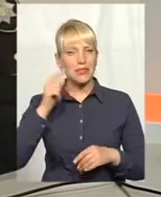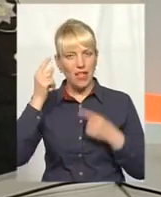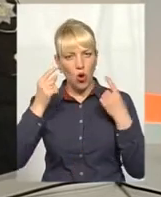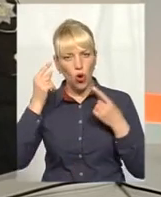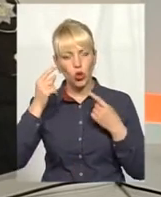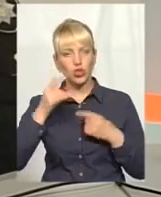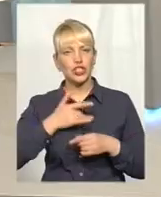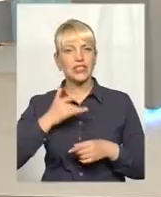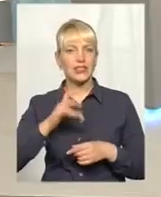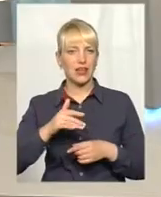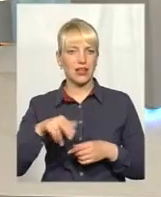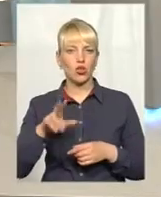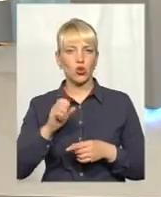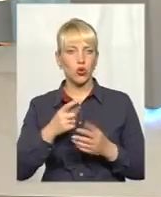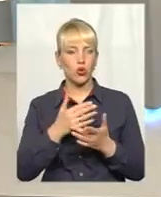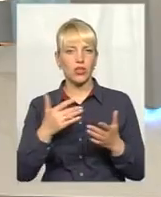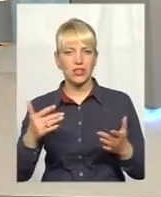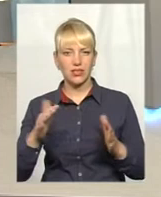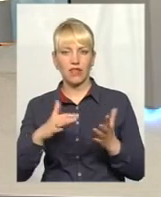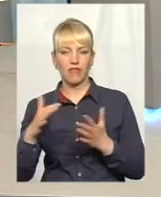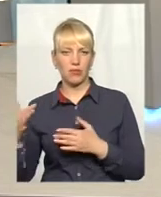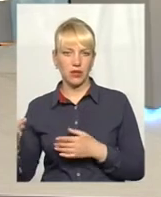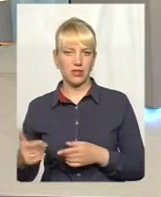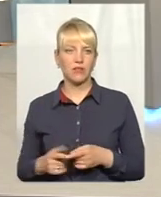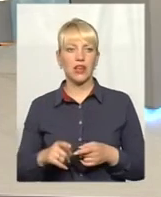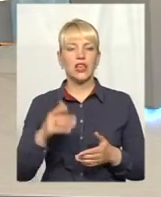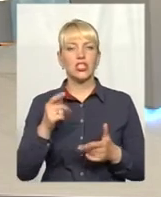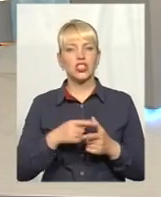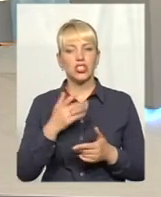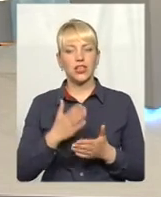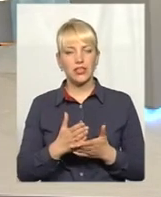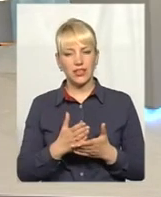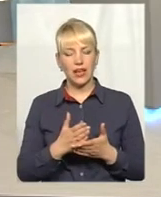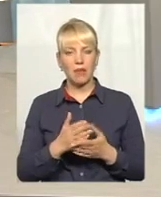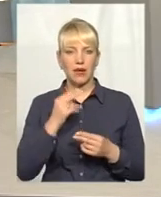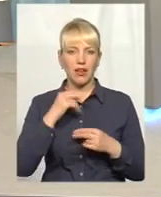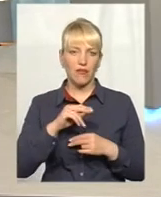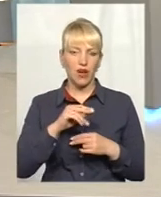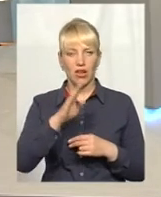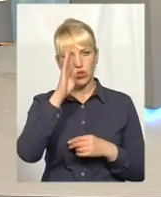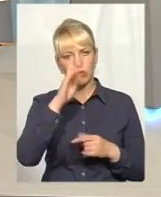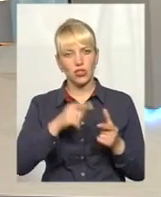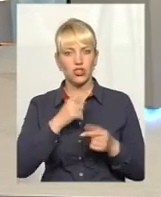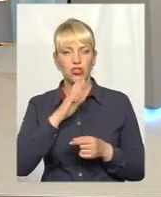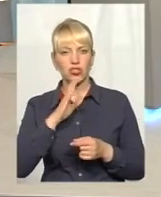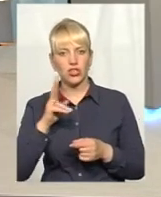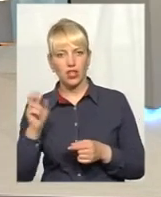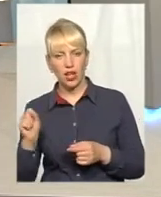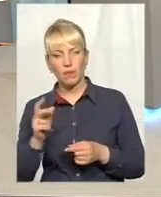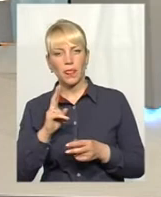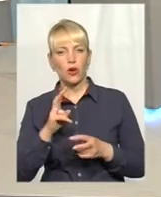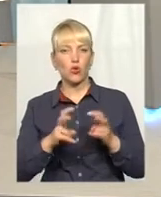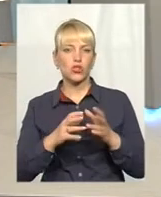патрульній поліції. Скажіть, будь ласка, чи є перевага за гендерним принципом чоловік чи жінка? Кого шукаєте